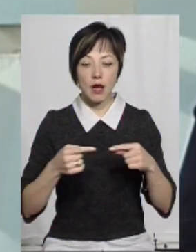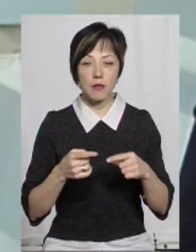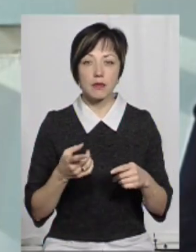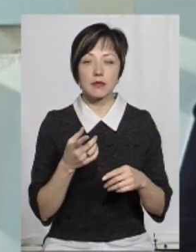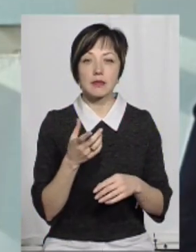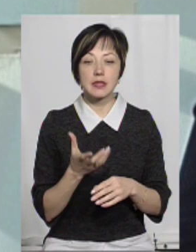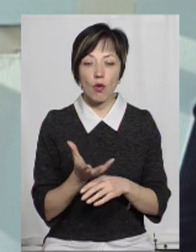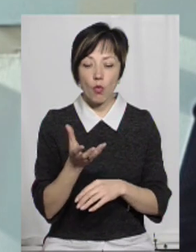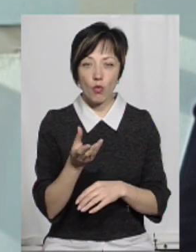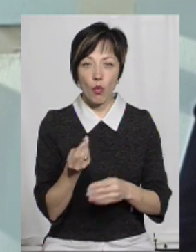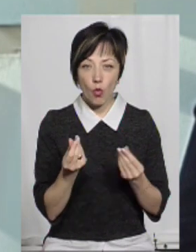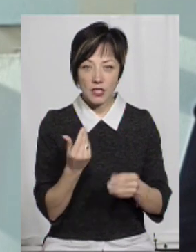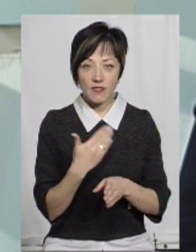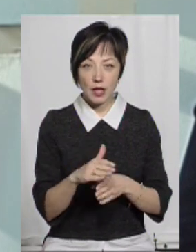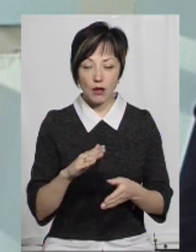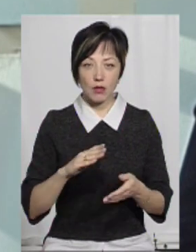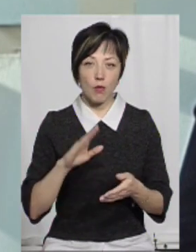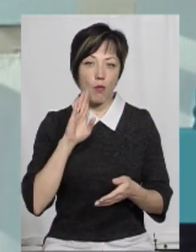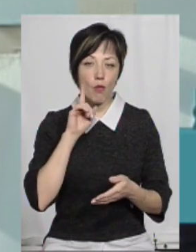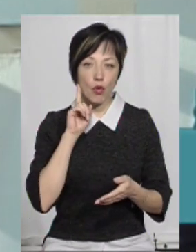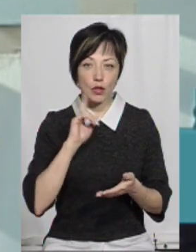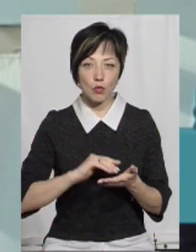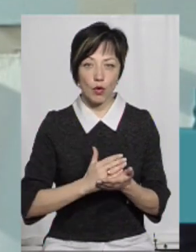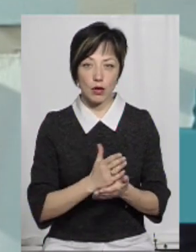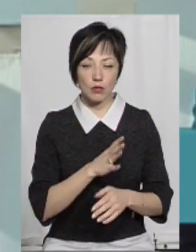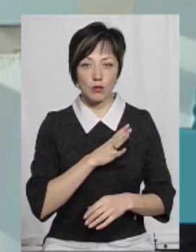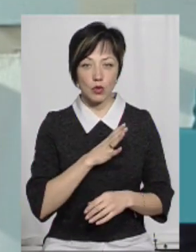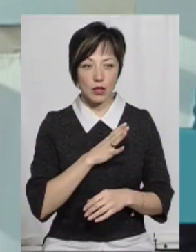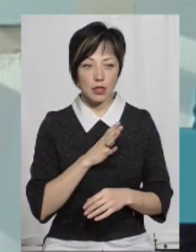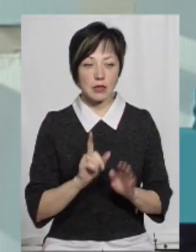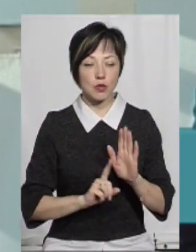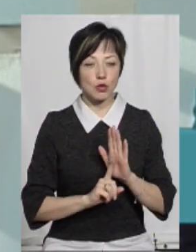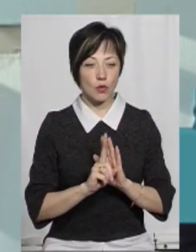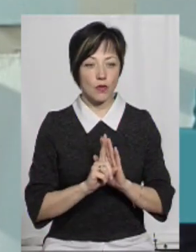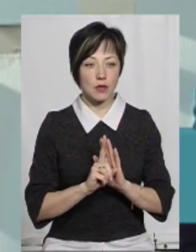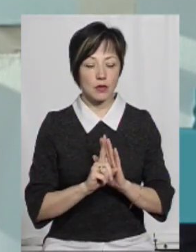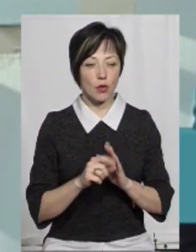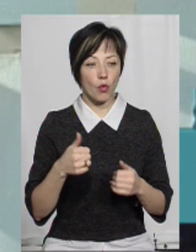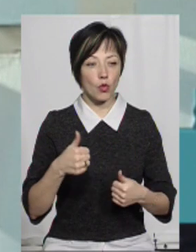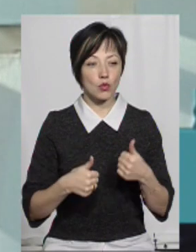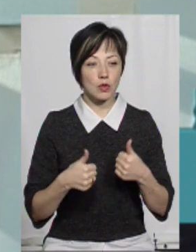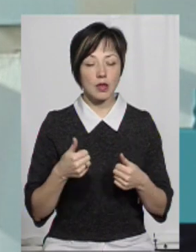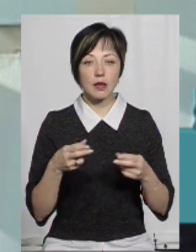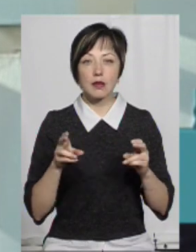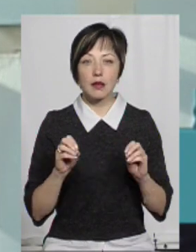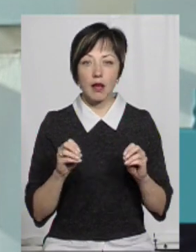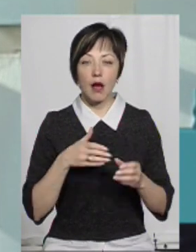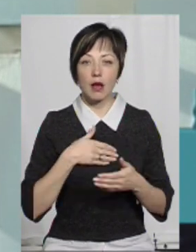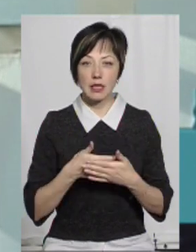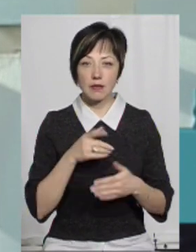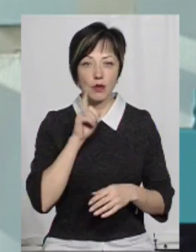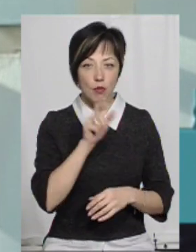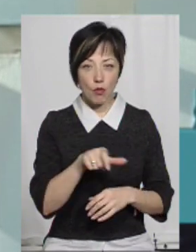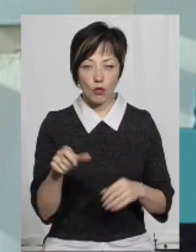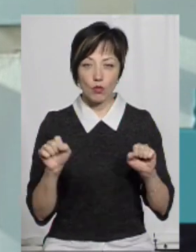за кошти, які виділялись на молодіжну політику. Тобто були започатковані такі конкурси, де активна